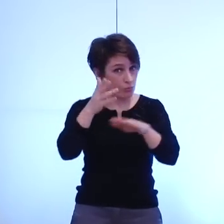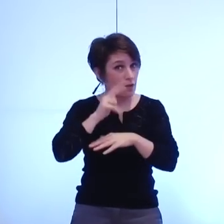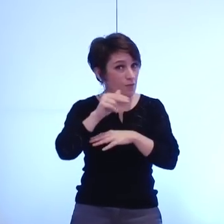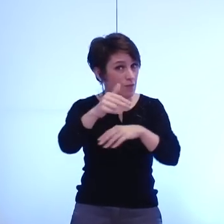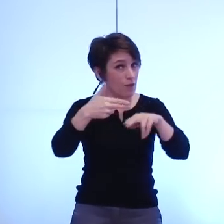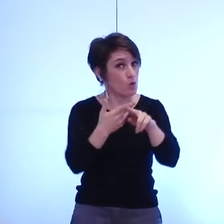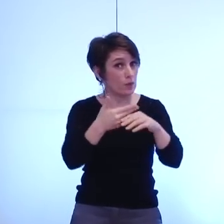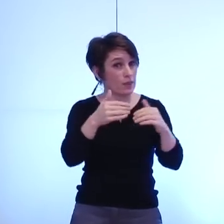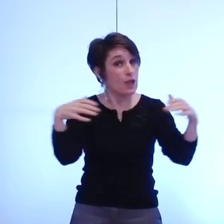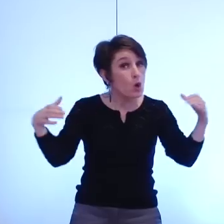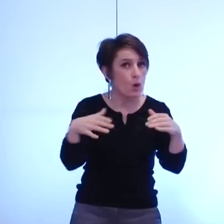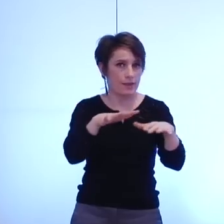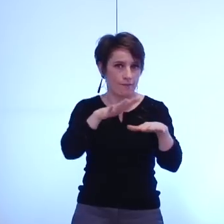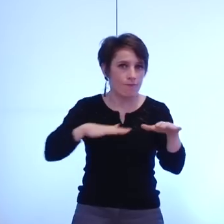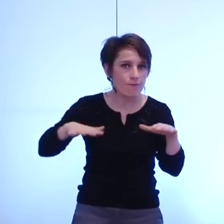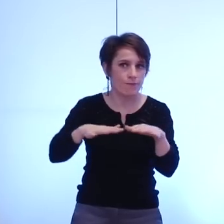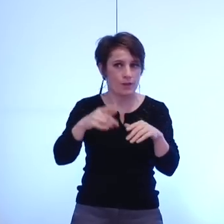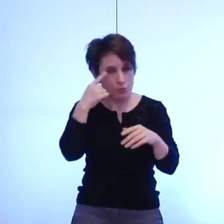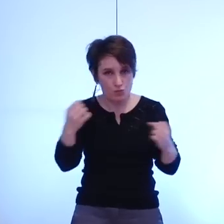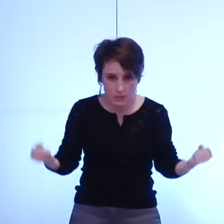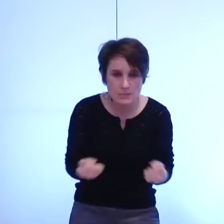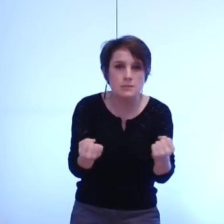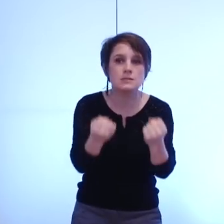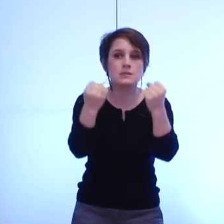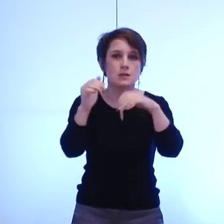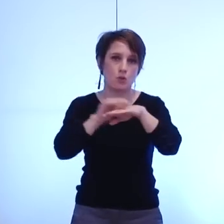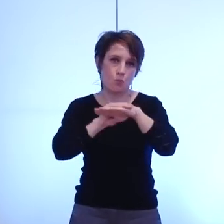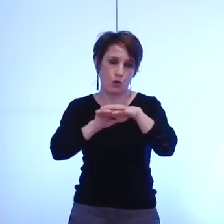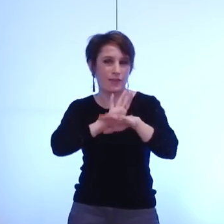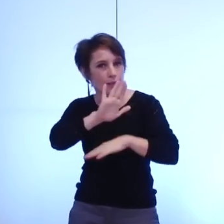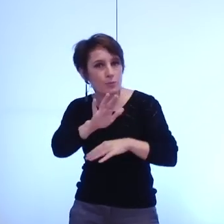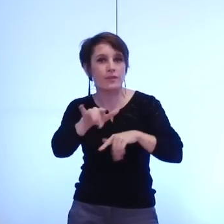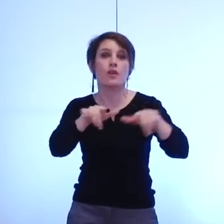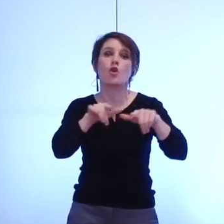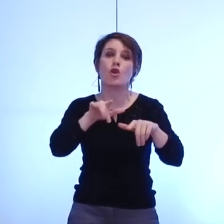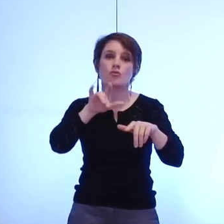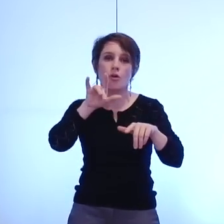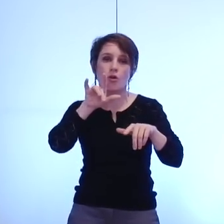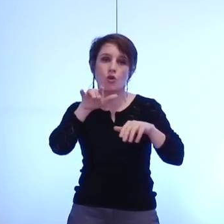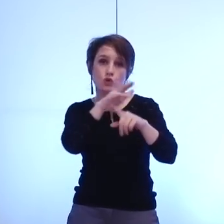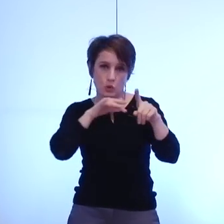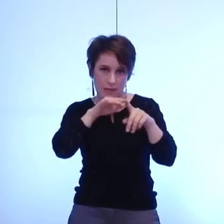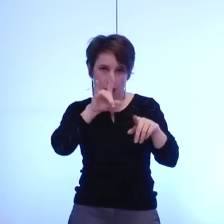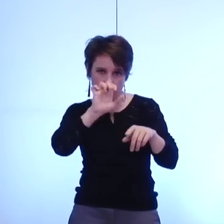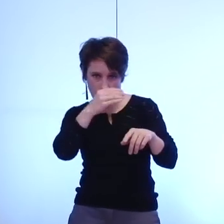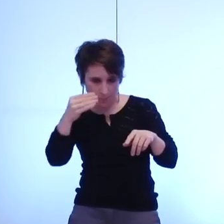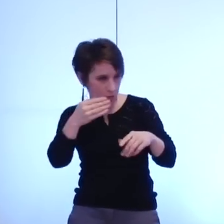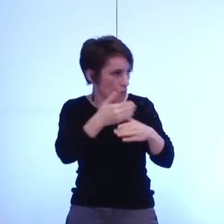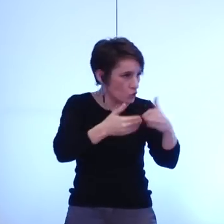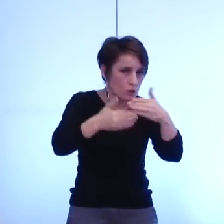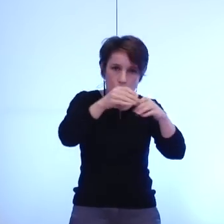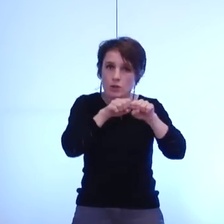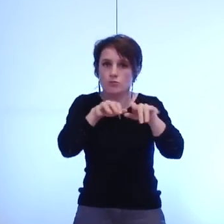collectivement pour pouvoir porter ces politiques de construction de logements sociaux dans notre agglomération